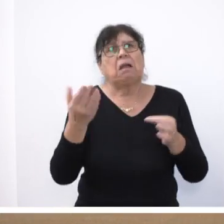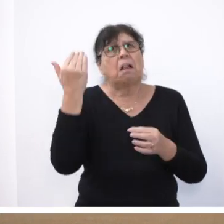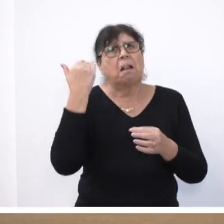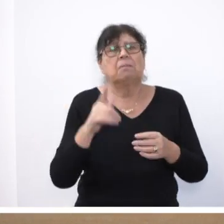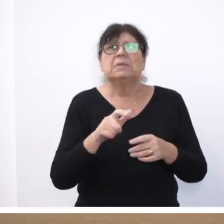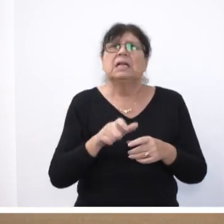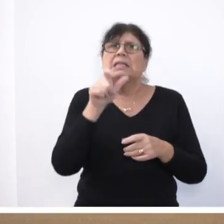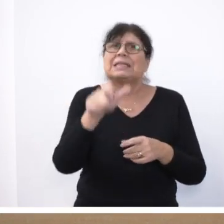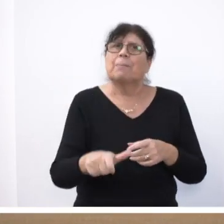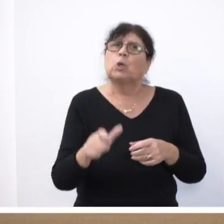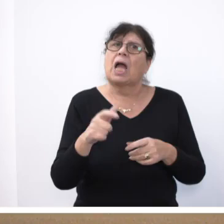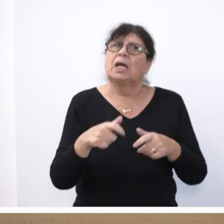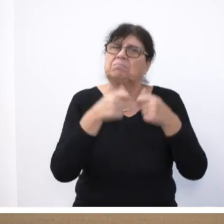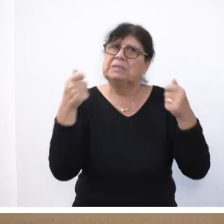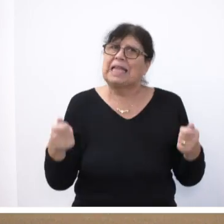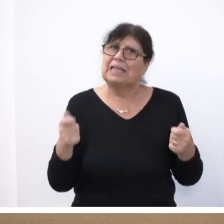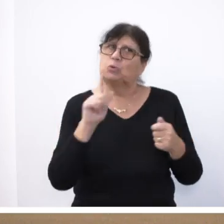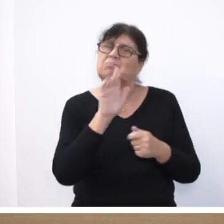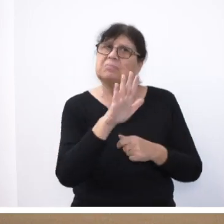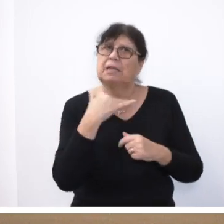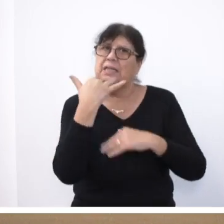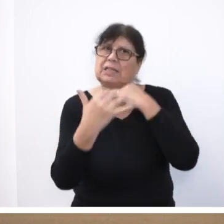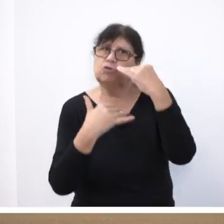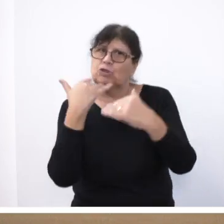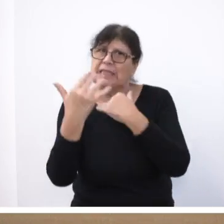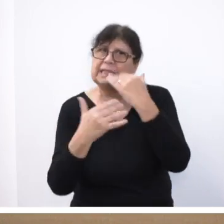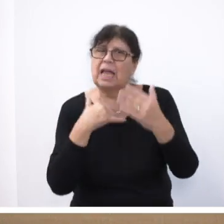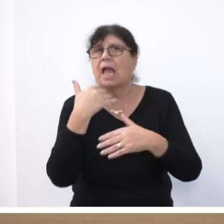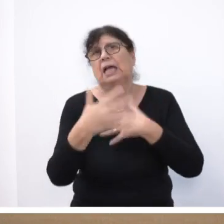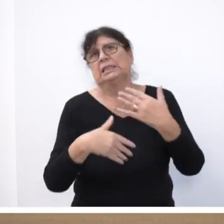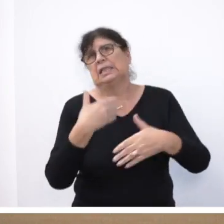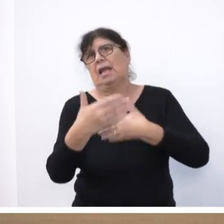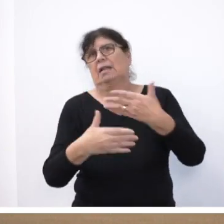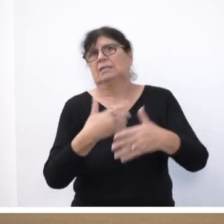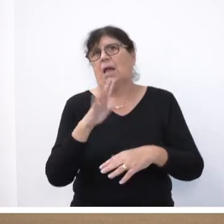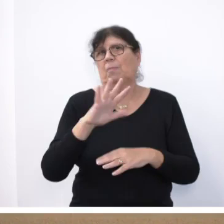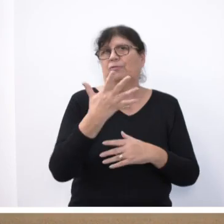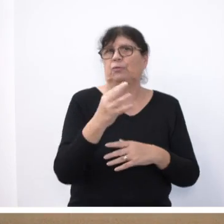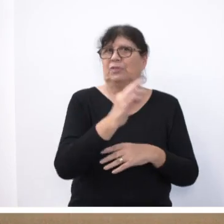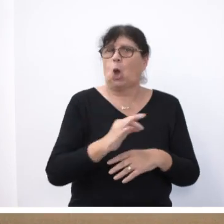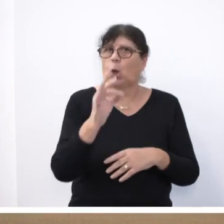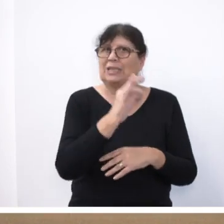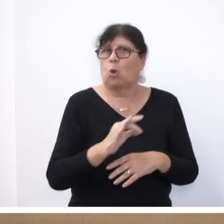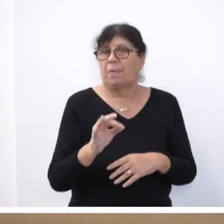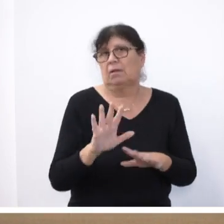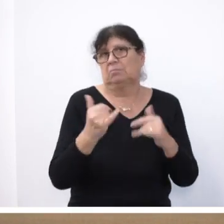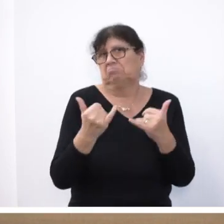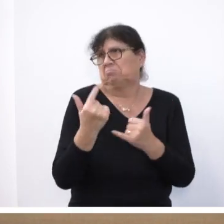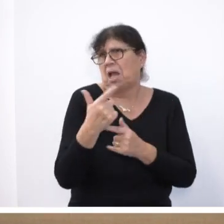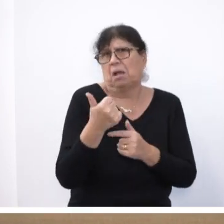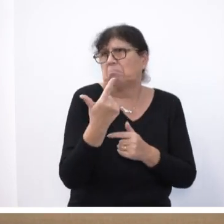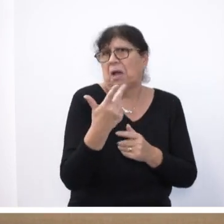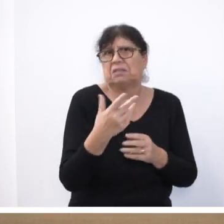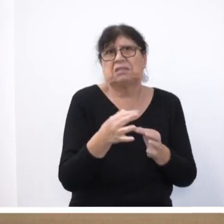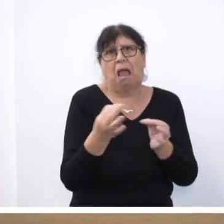im Neunkirscher Teil seine Geschichte zu erzählen. Denn am 5. Oktober, das ist jetzt ein paar Tage her,